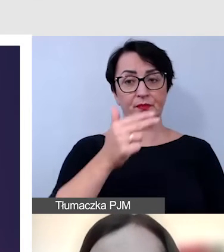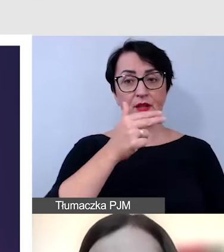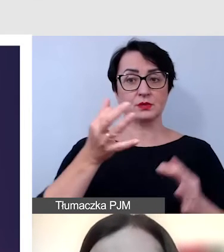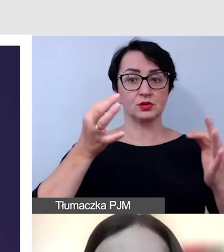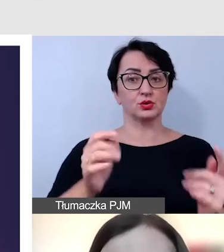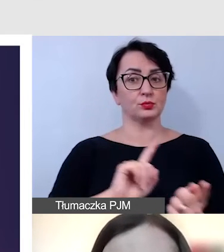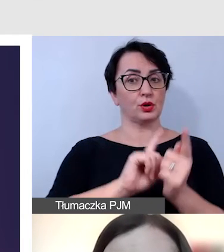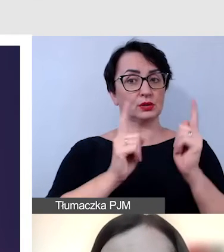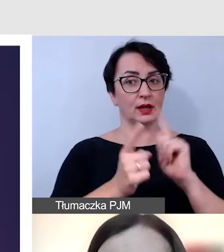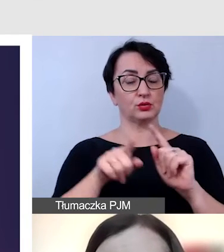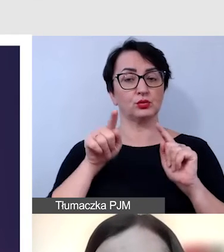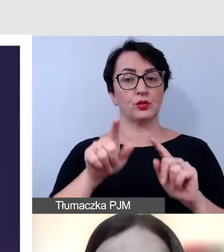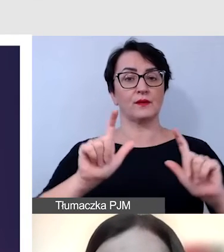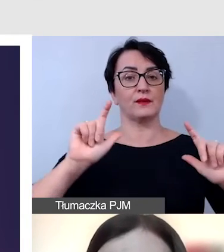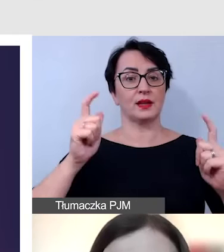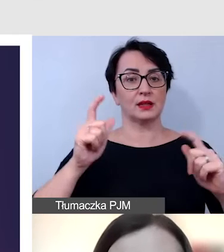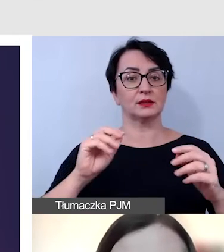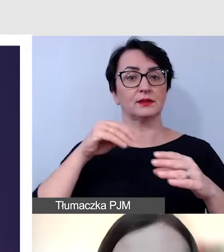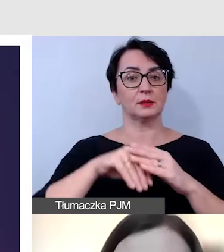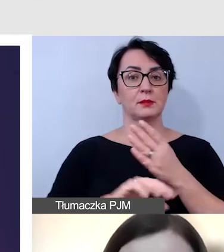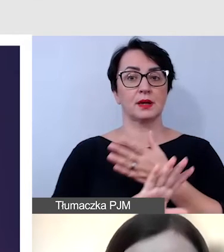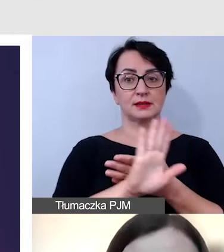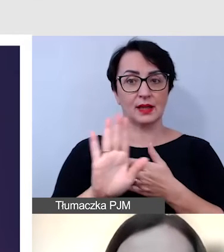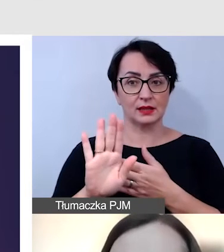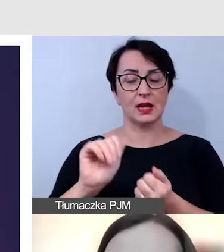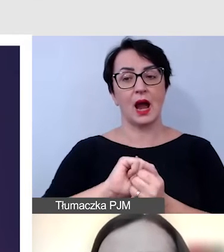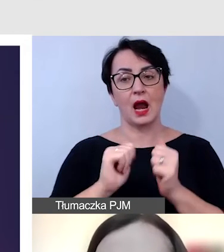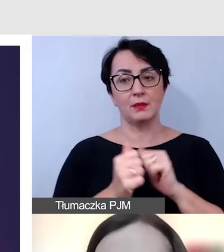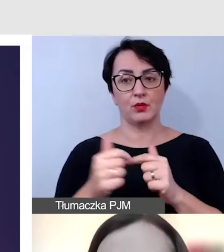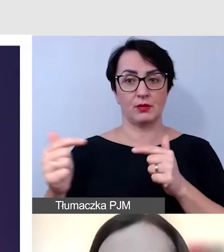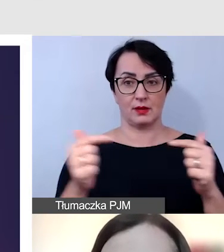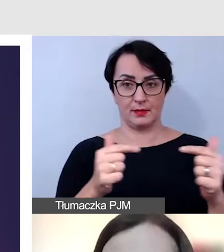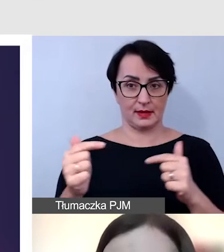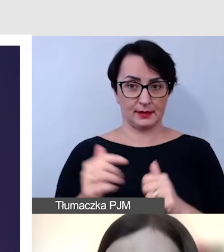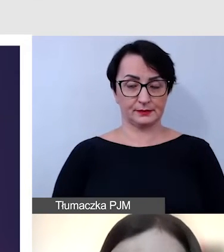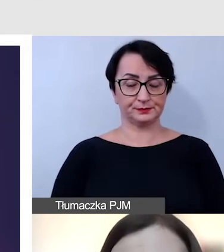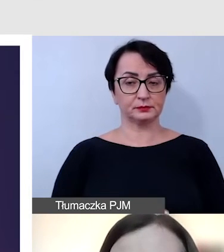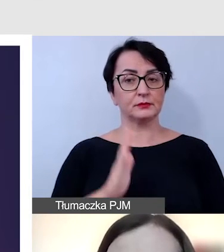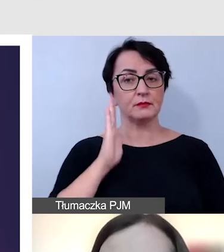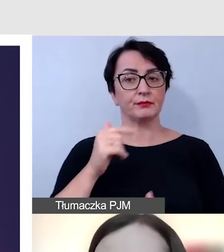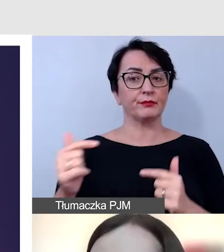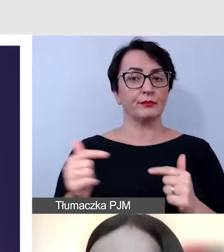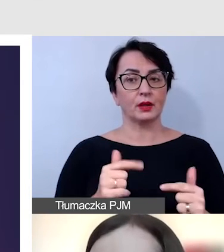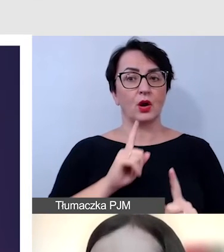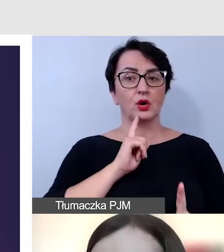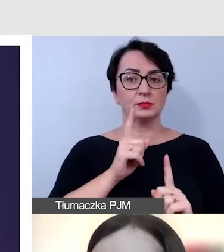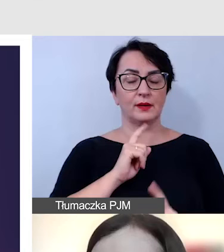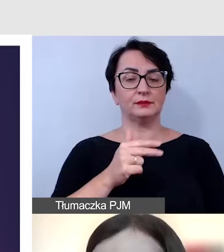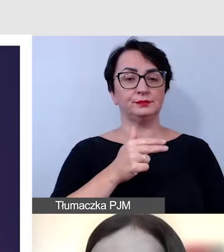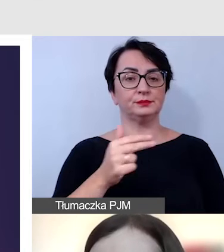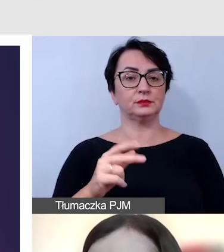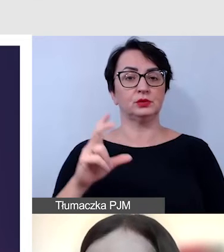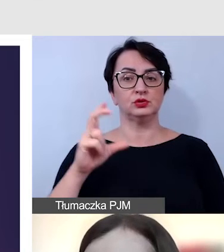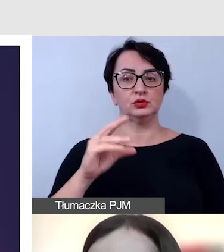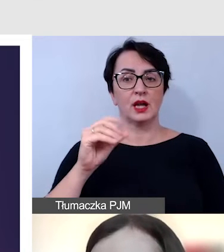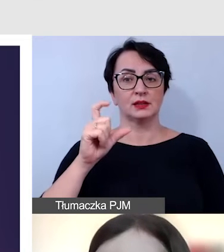spotkania są wydarzenia z prezentacją lub debatą. Będziemy mówili o checklistach, które przygotowaliśmy